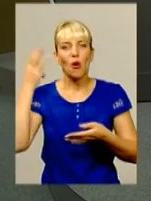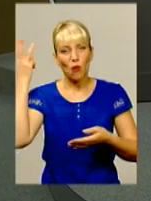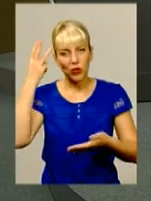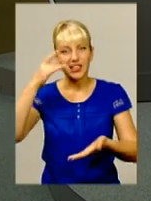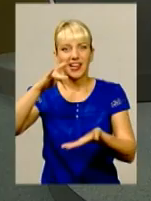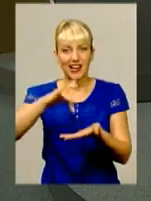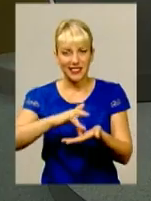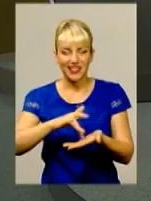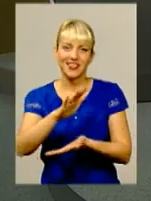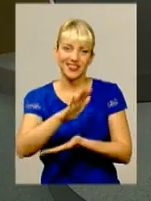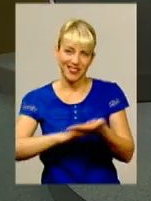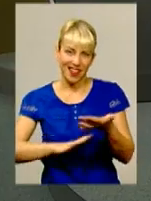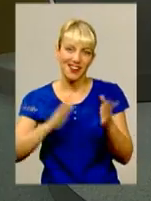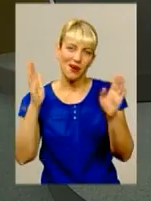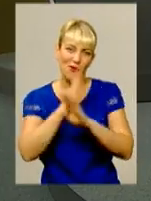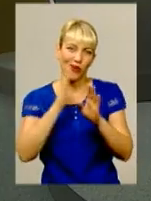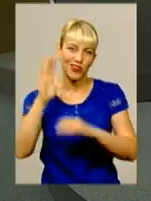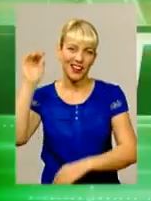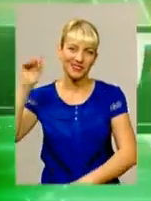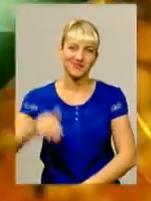«Поділля Центр». Далі про погоду.